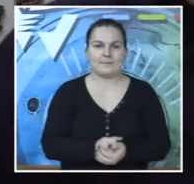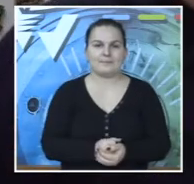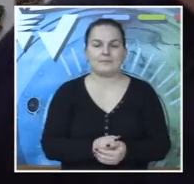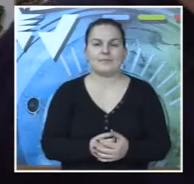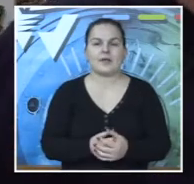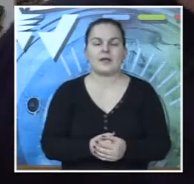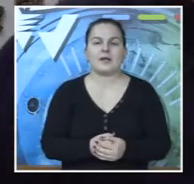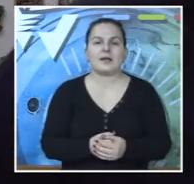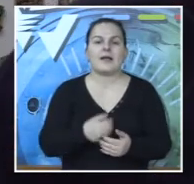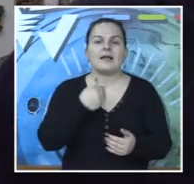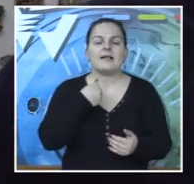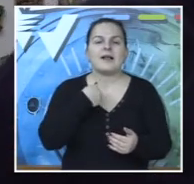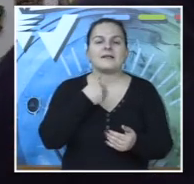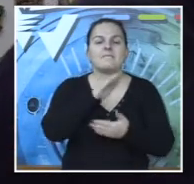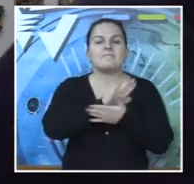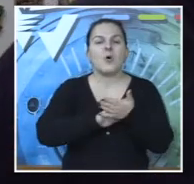bruzo snašli.